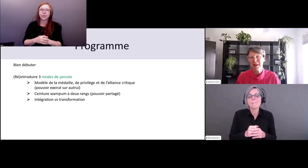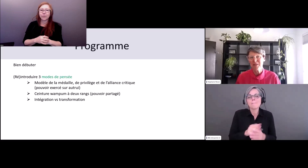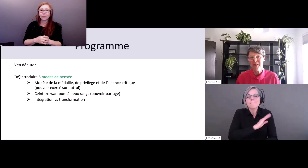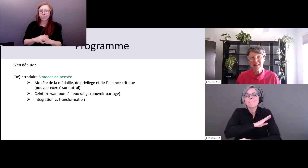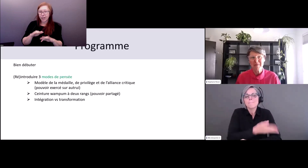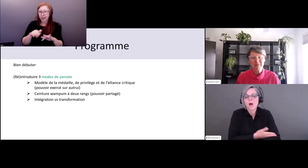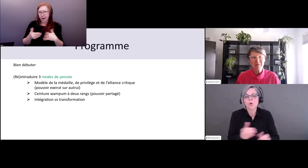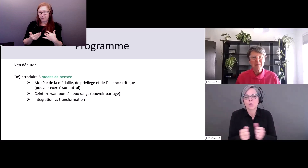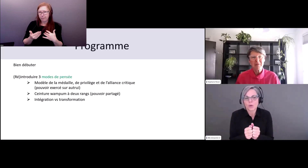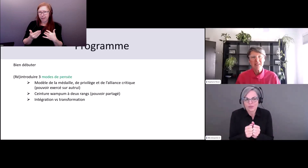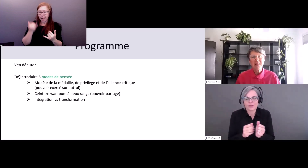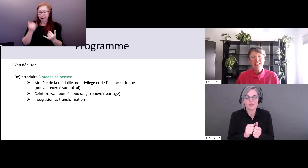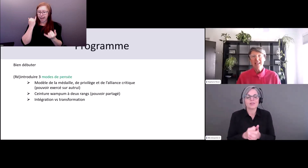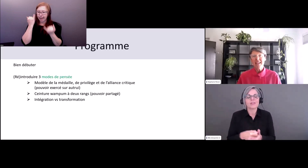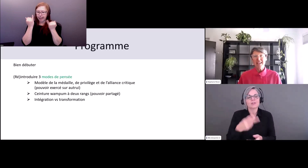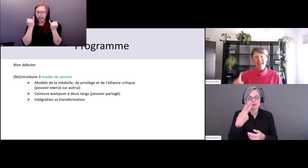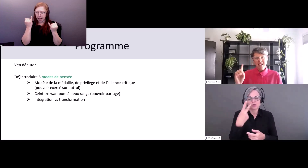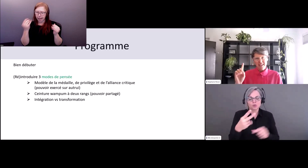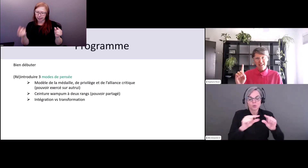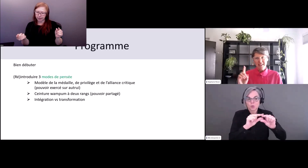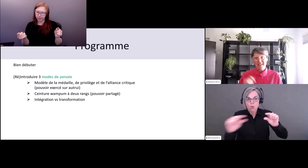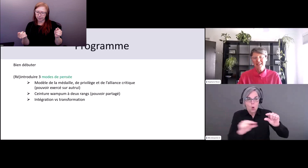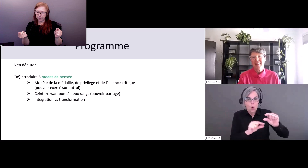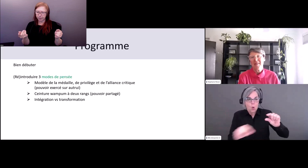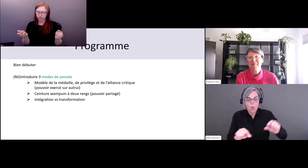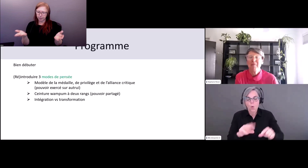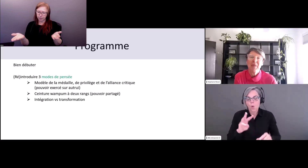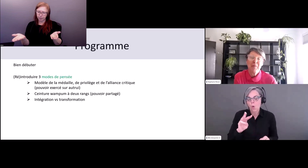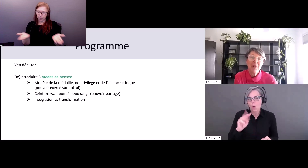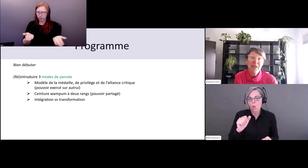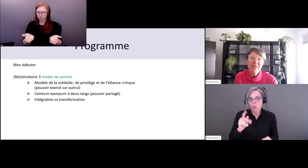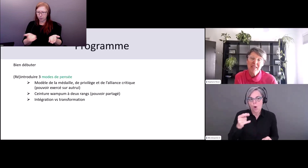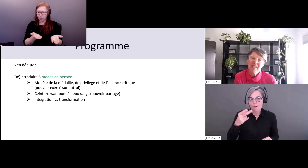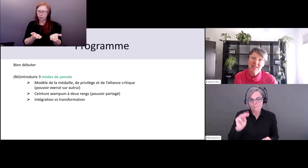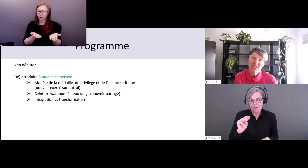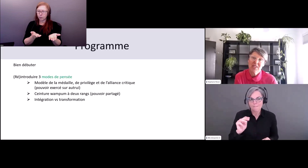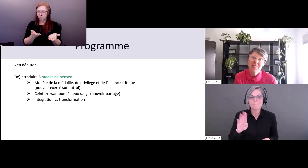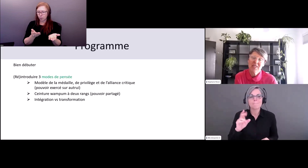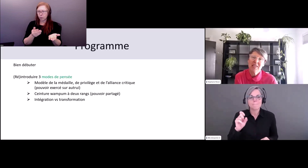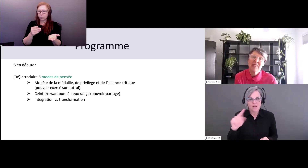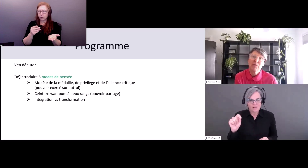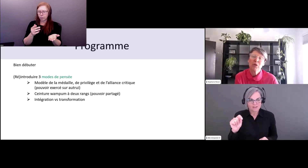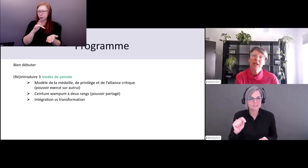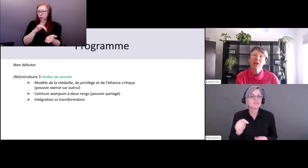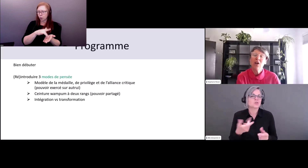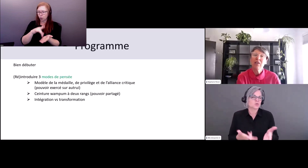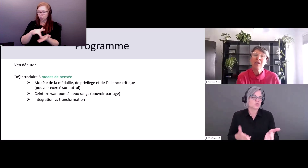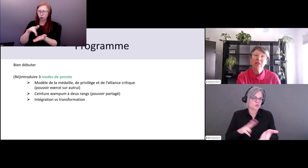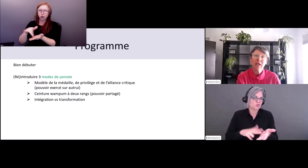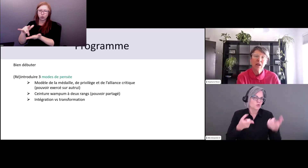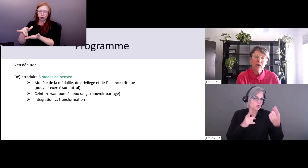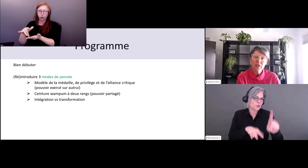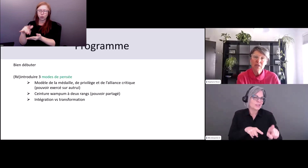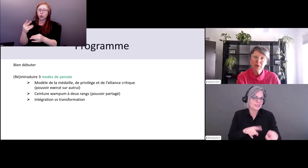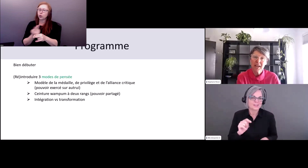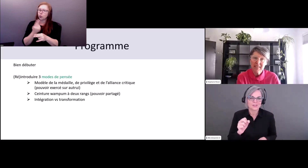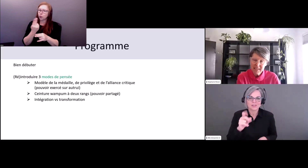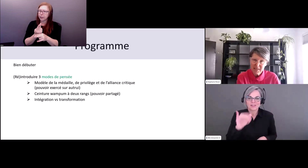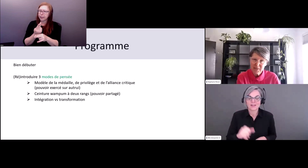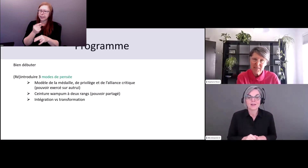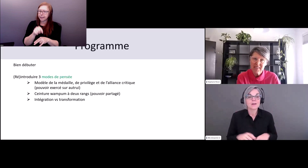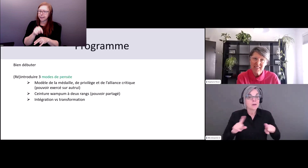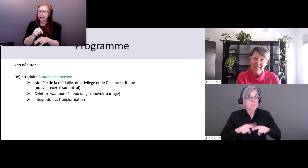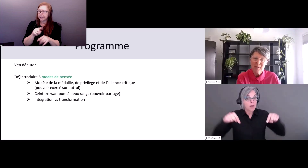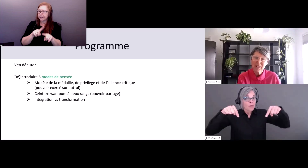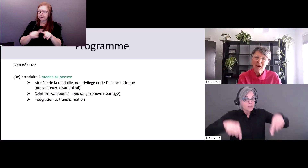et donc le pouvoir partagé c'est un des apprentissages une des alternatives. La beauté de cette session